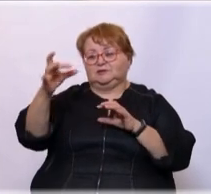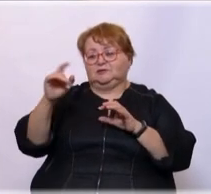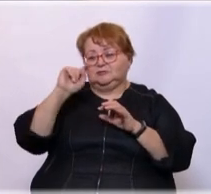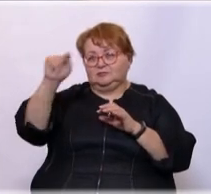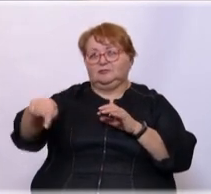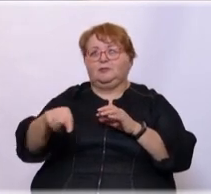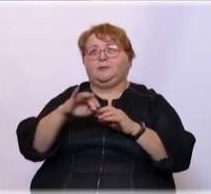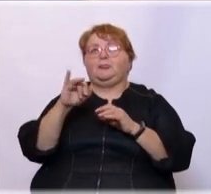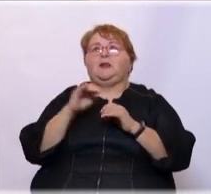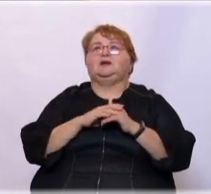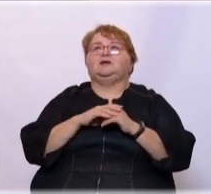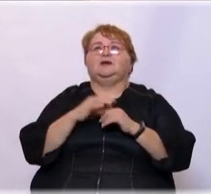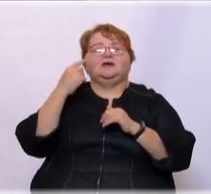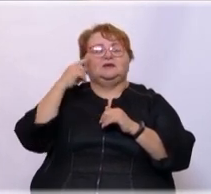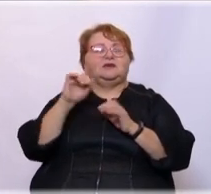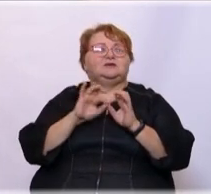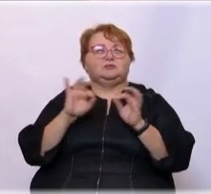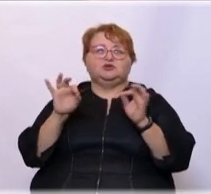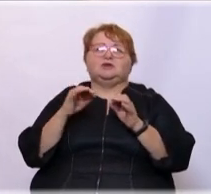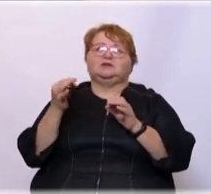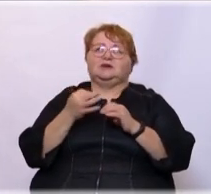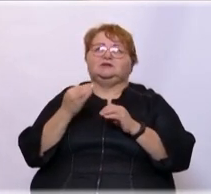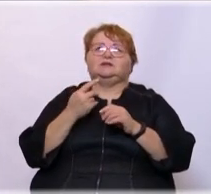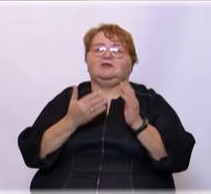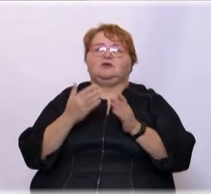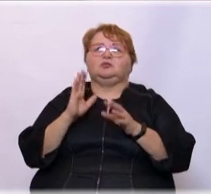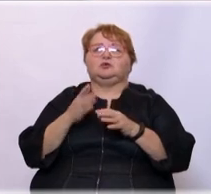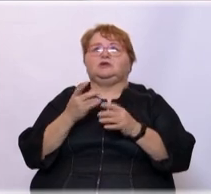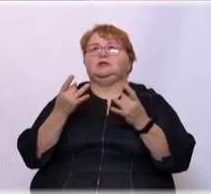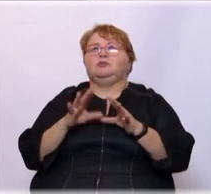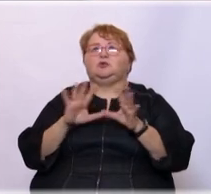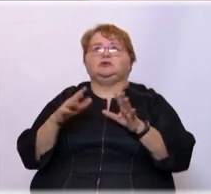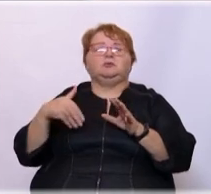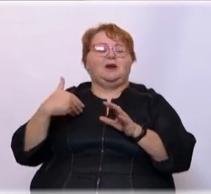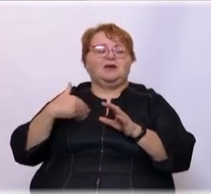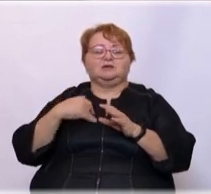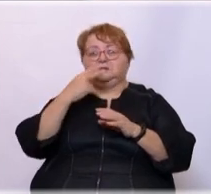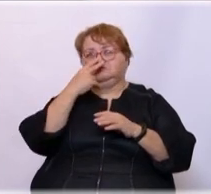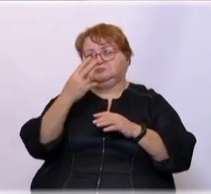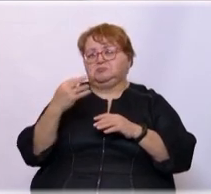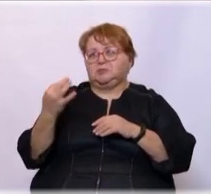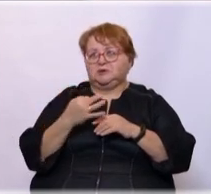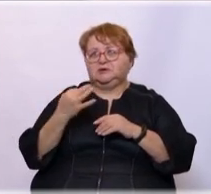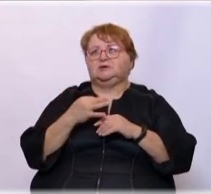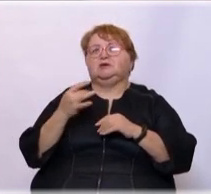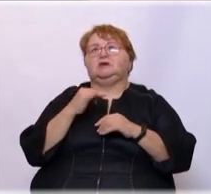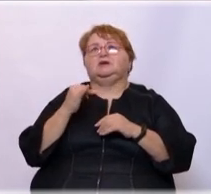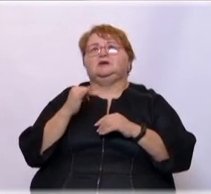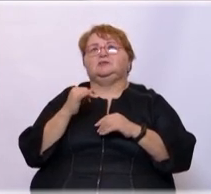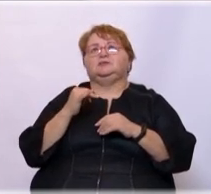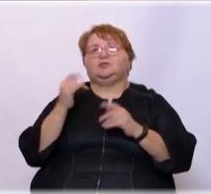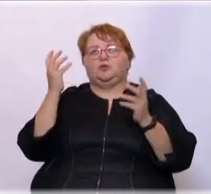загнать в лузу. Слушайте, идея классная, идея интересная. И, наверное, даже это будет не просто полезно, но и зрелищно смотреть. Конечно. И